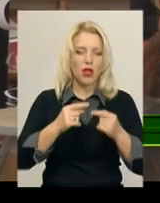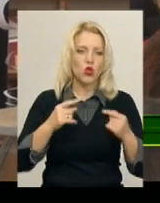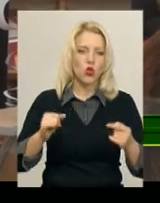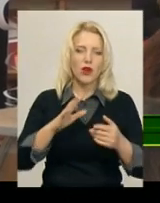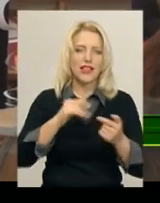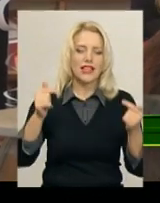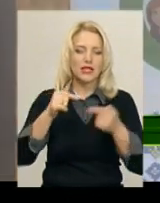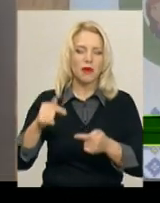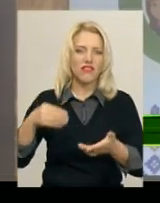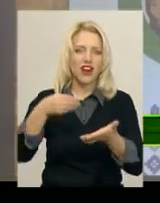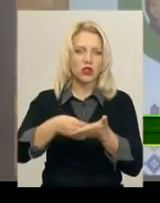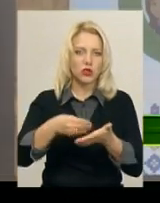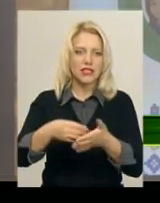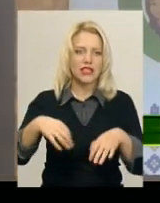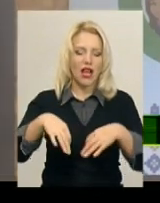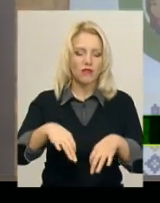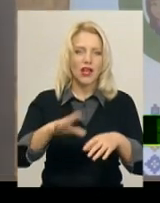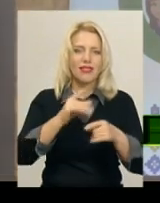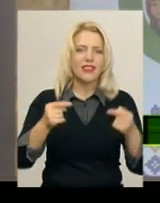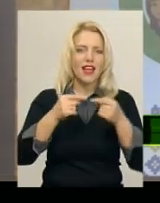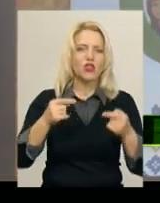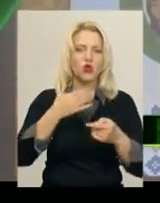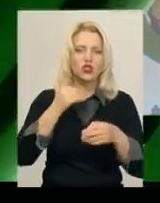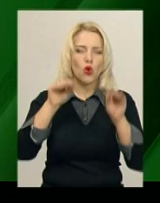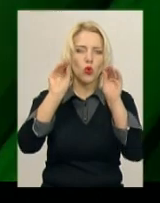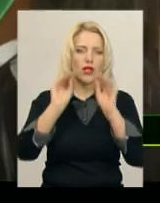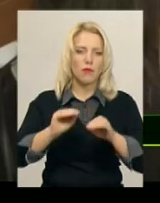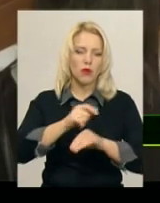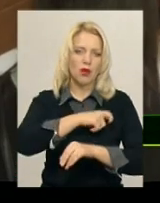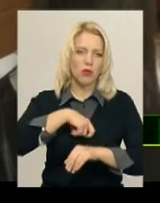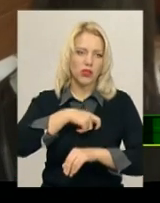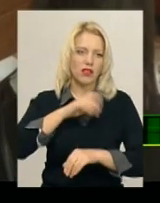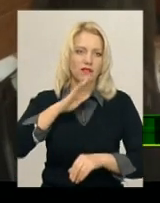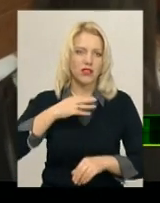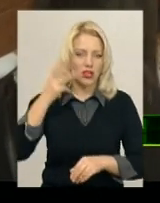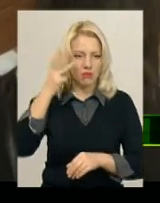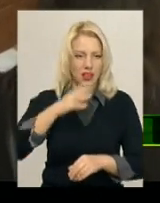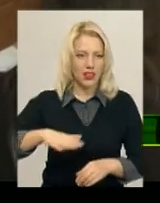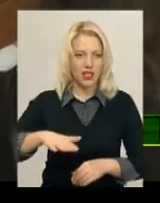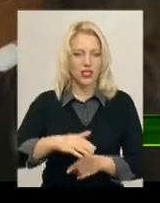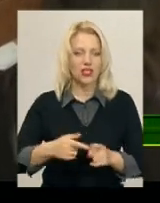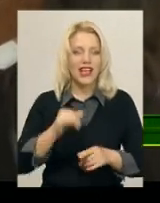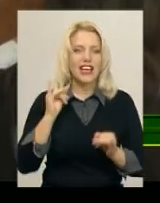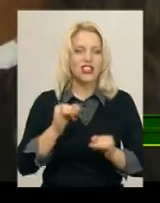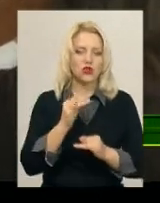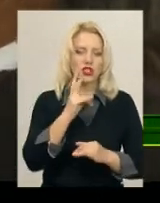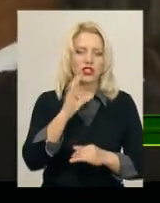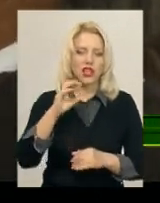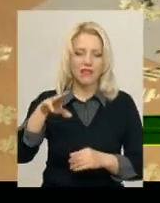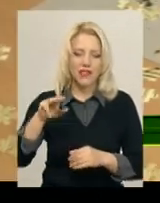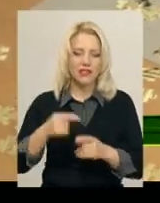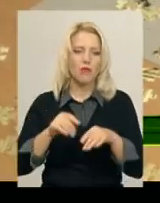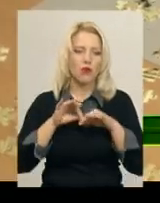вартості автівок. Про неточності у деклараціях посадовців та депутатів Хмельниччини. Історичний пазл-квест провели у Хмельницькому міжкільному